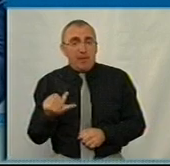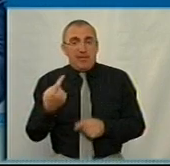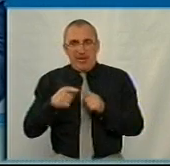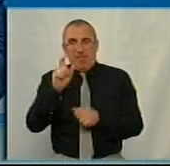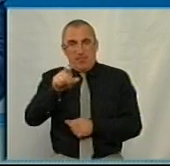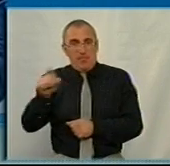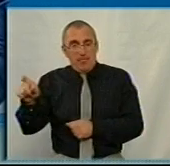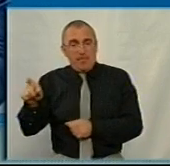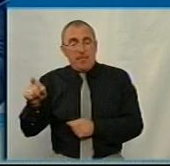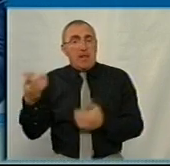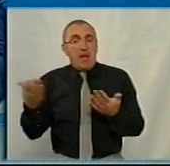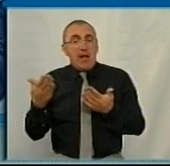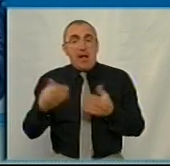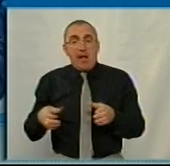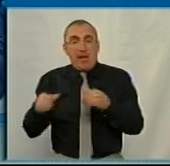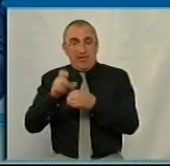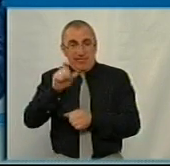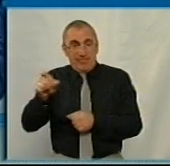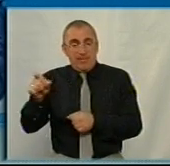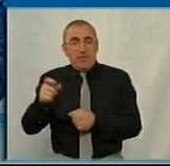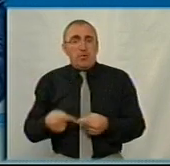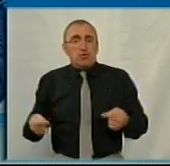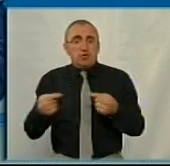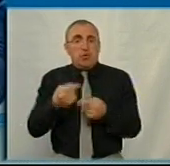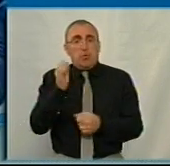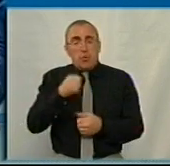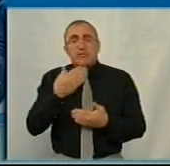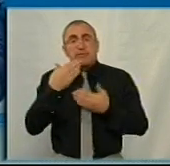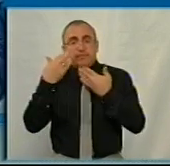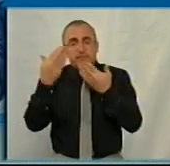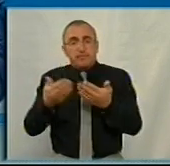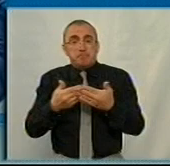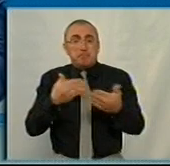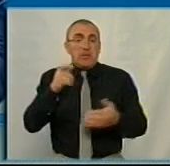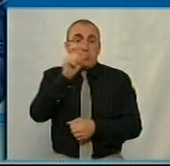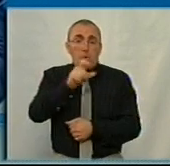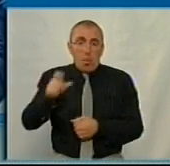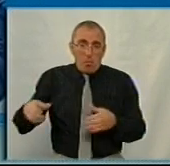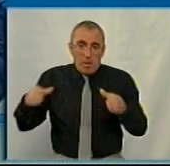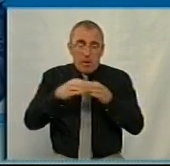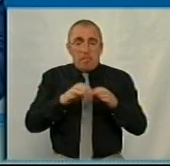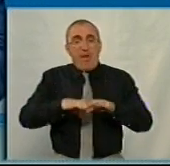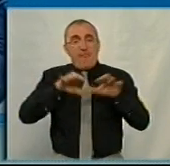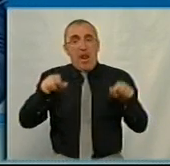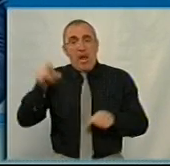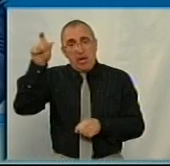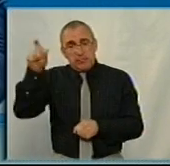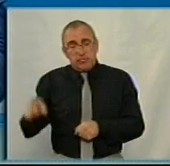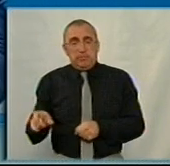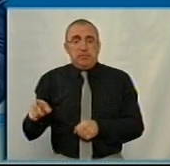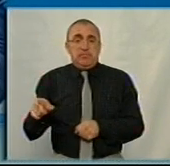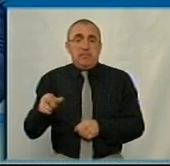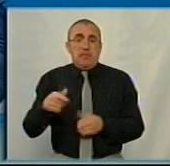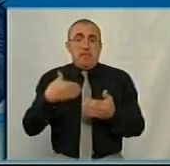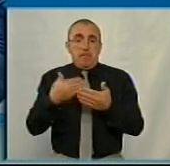категоріям, про які категорії йдемо, ми чітко можемо звітувати як перед громадою, так і перед власником, так і відпосередньо